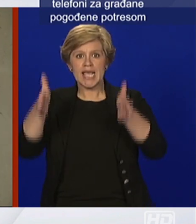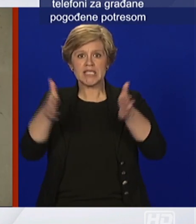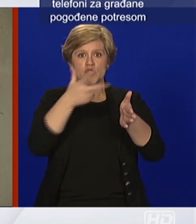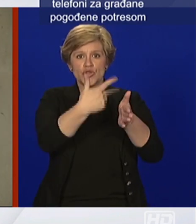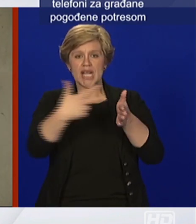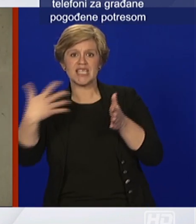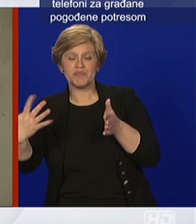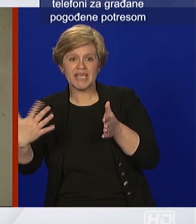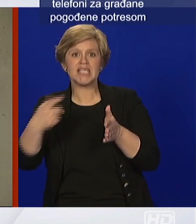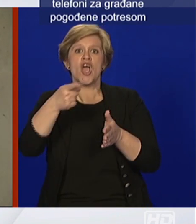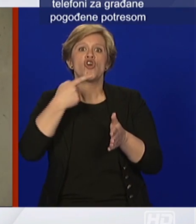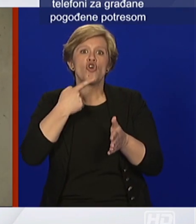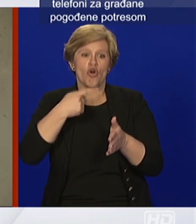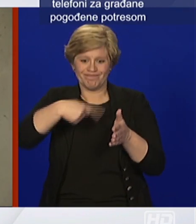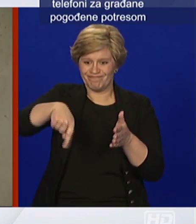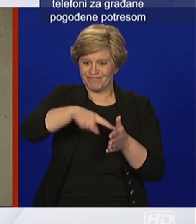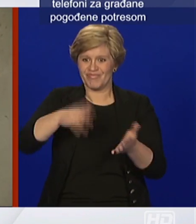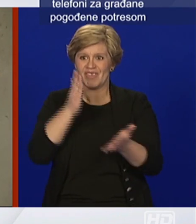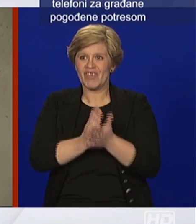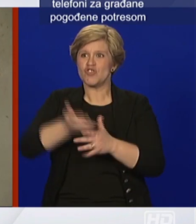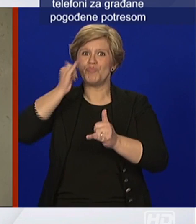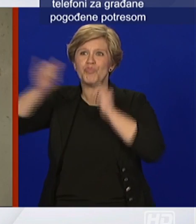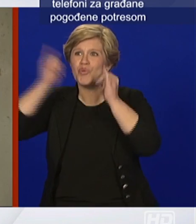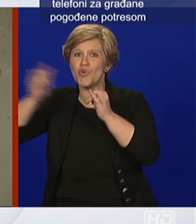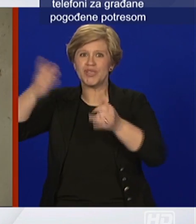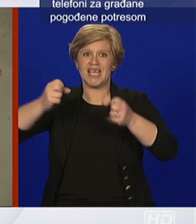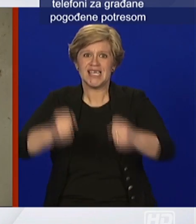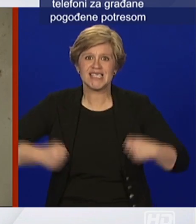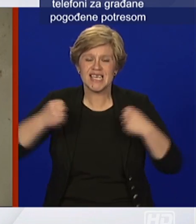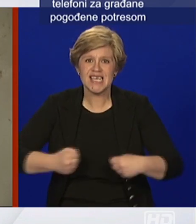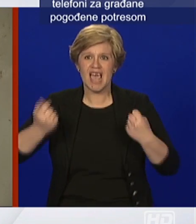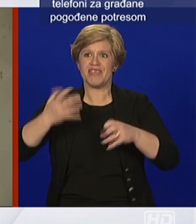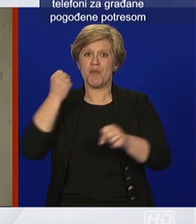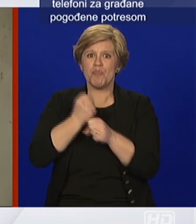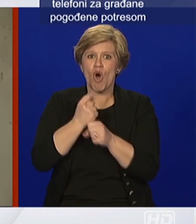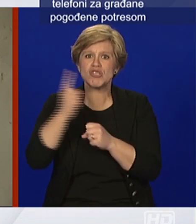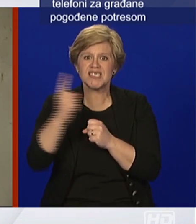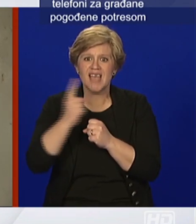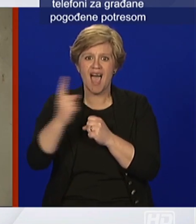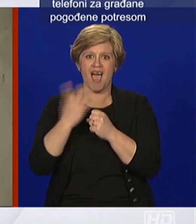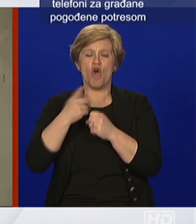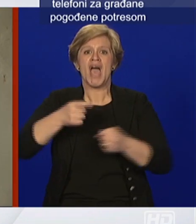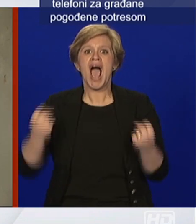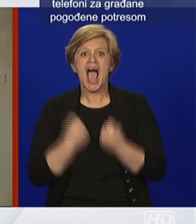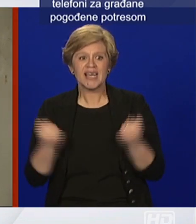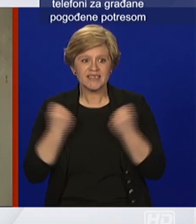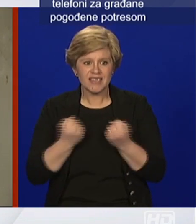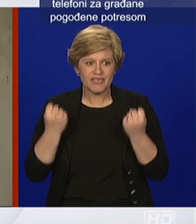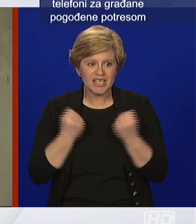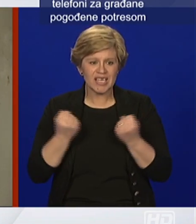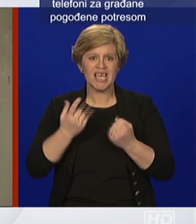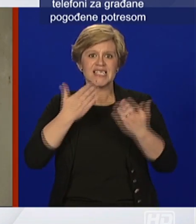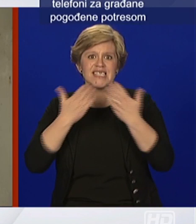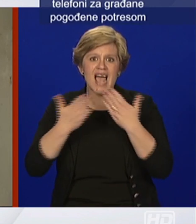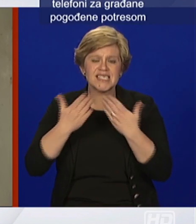bila aktivna populacija koja je odlazila u inozemstvo na skijanje na posao na bilo kakve druge sastanke